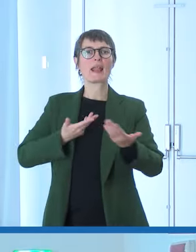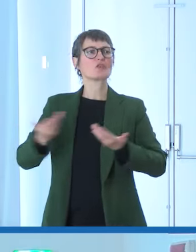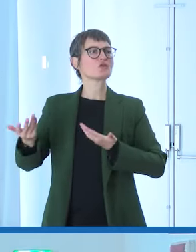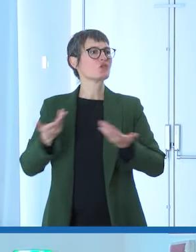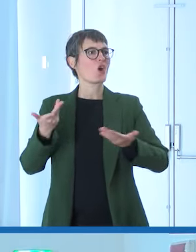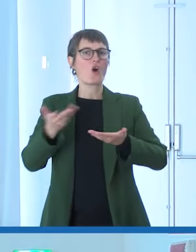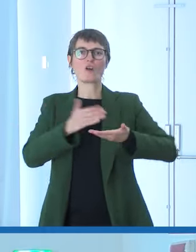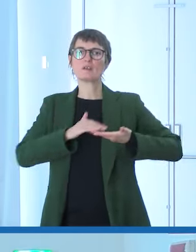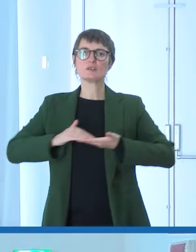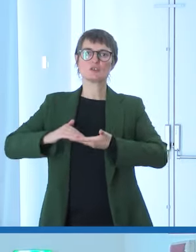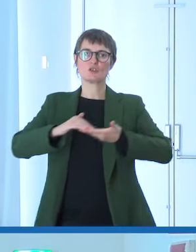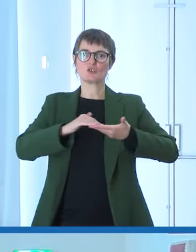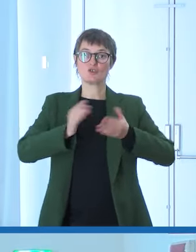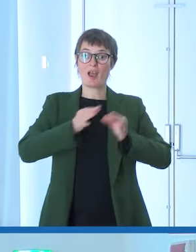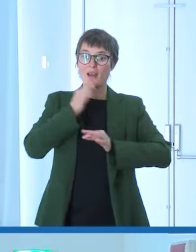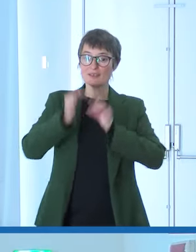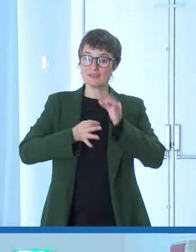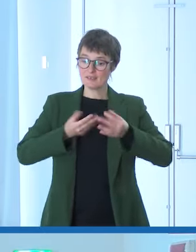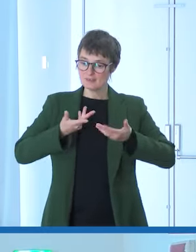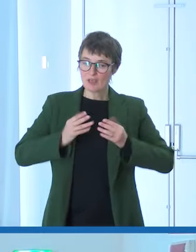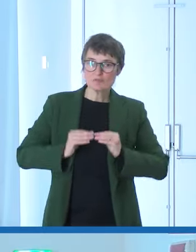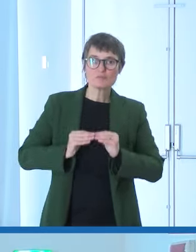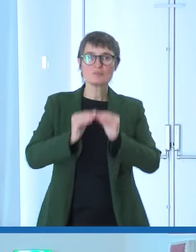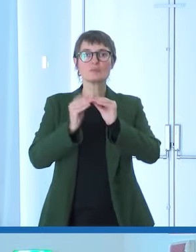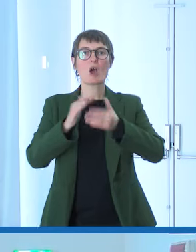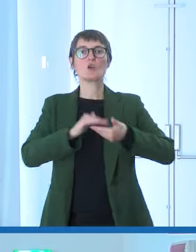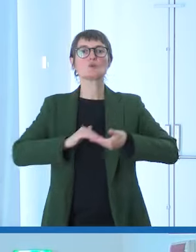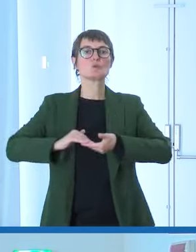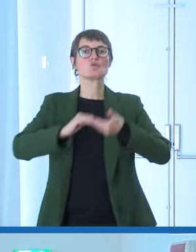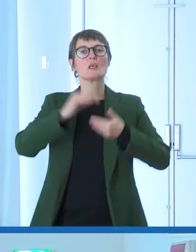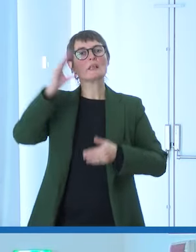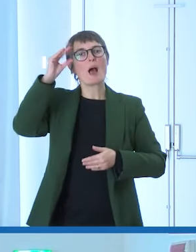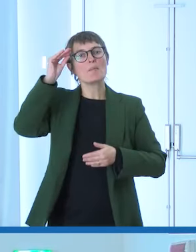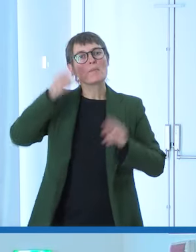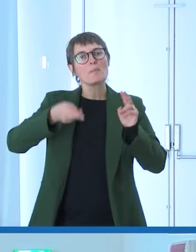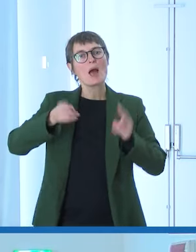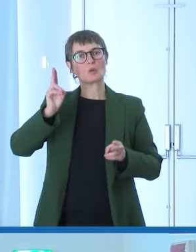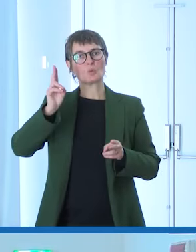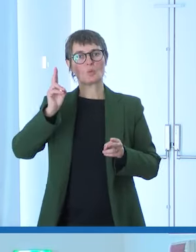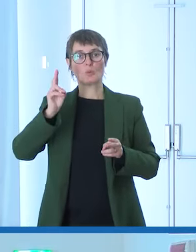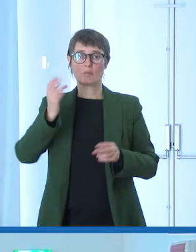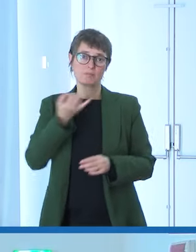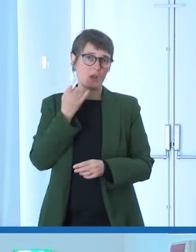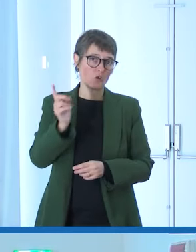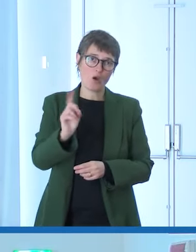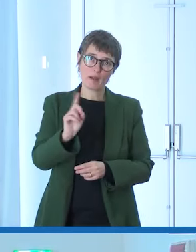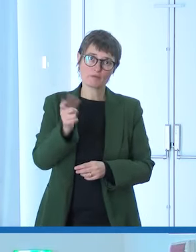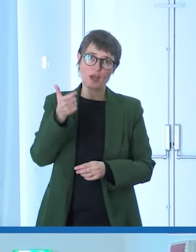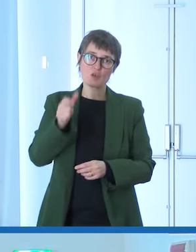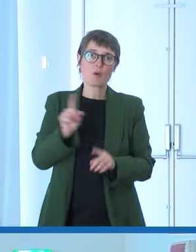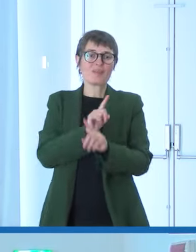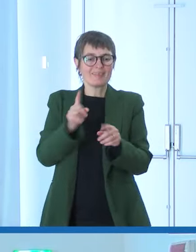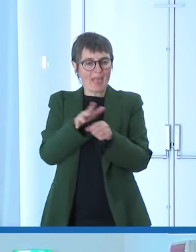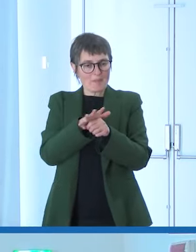Vuol dire costruire una società più matura, perché non è facile, a volte nemmeno in famiglia, a riconoscere le proprie